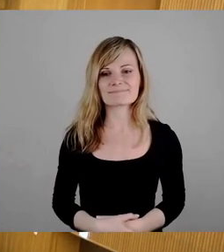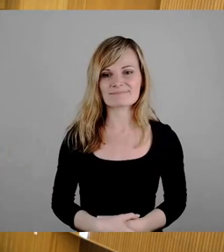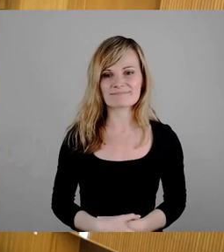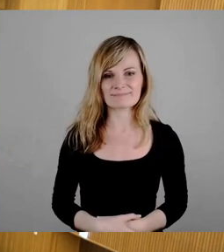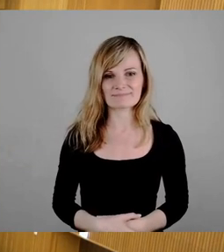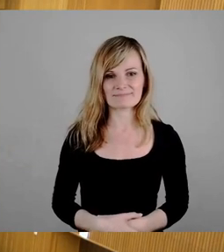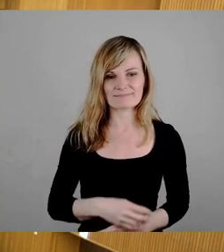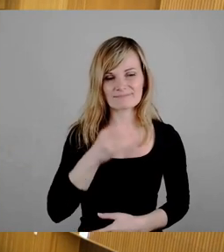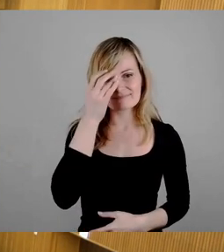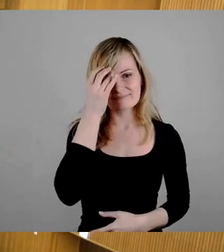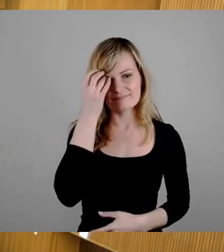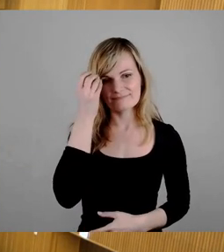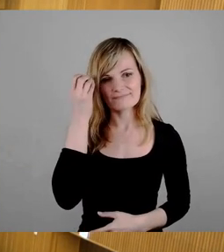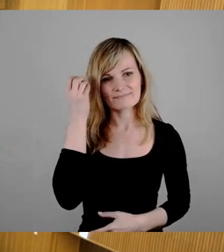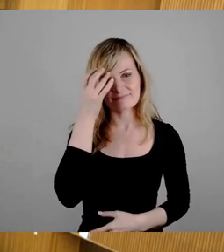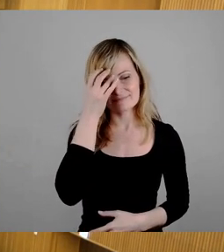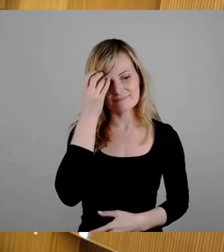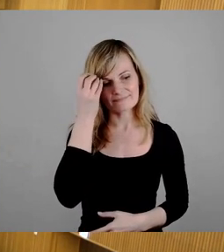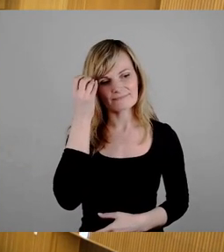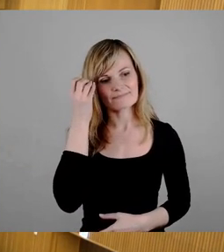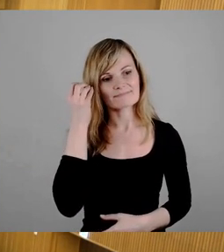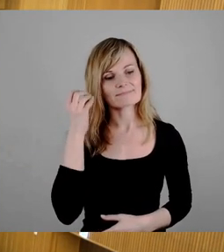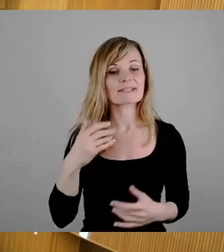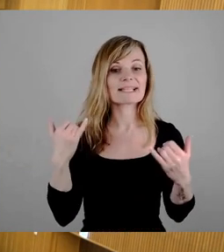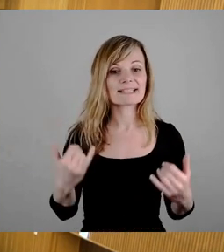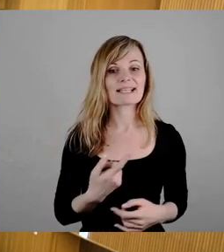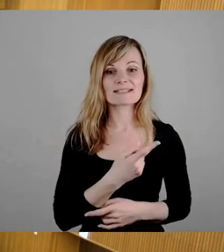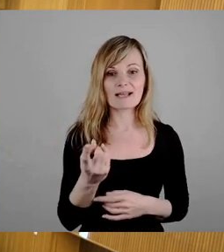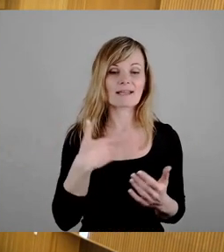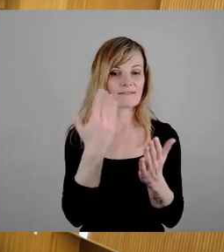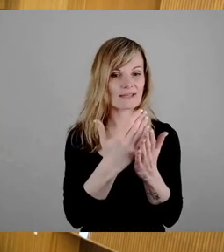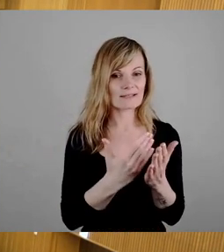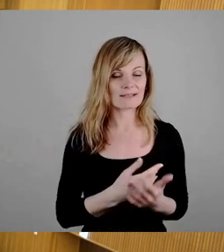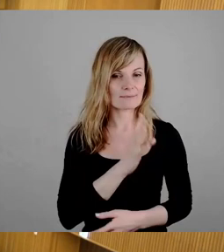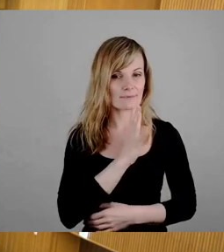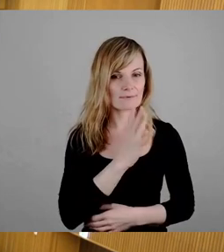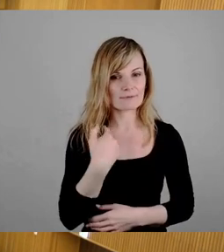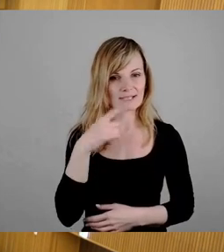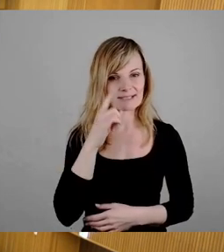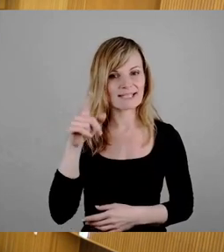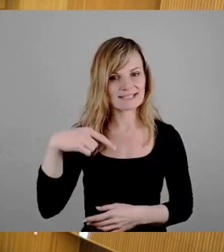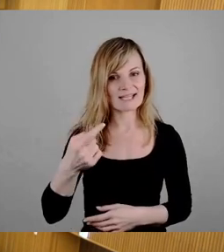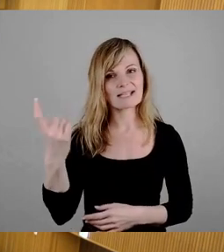So weit erst mal alle Redner abgearbeitet, dachte ich. Dann kommt Herr Licht hier.